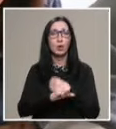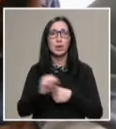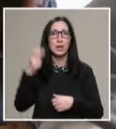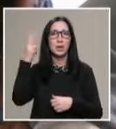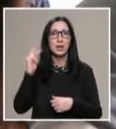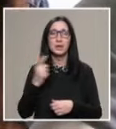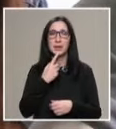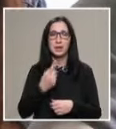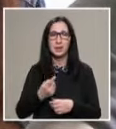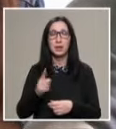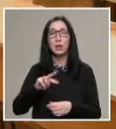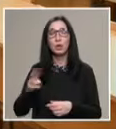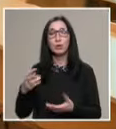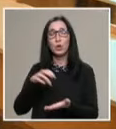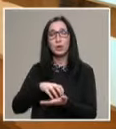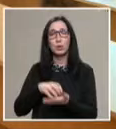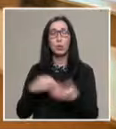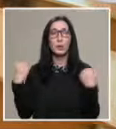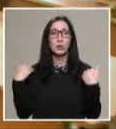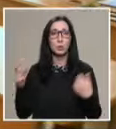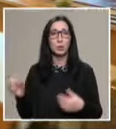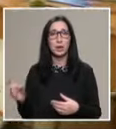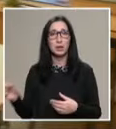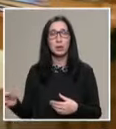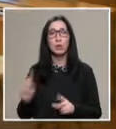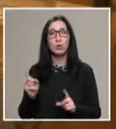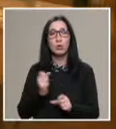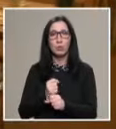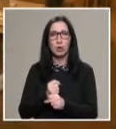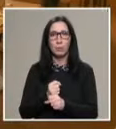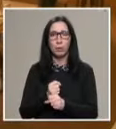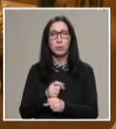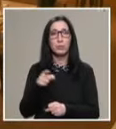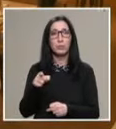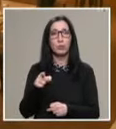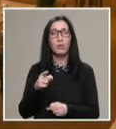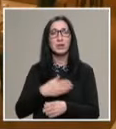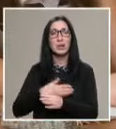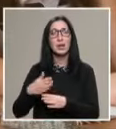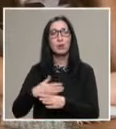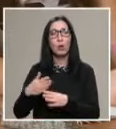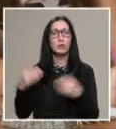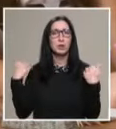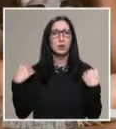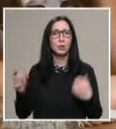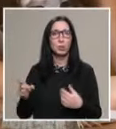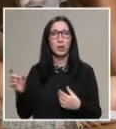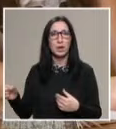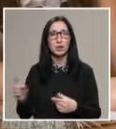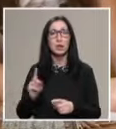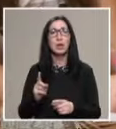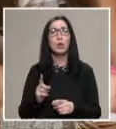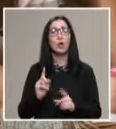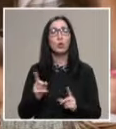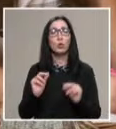Другата група студенти, с които работим, това са редовните студенти, чуждестранни,